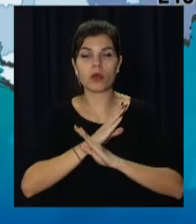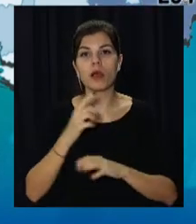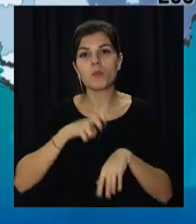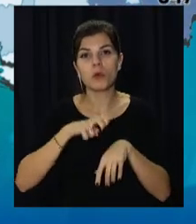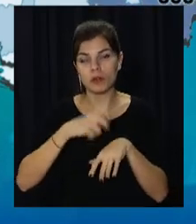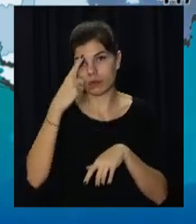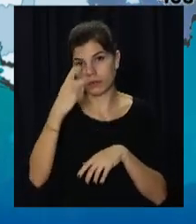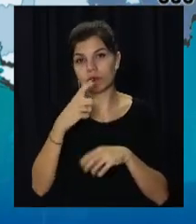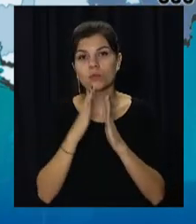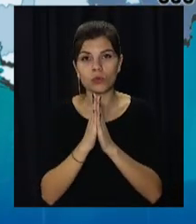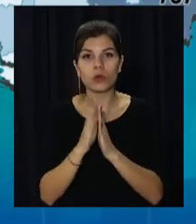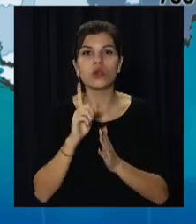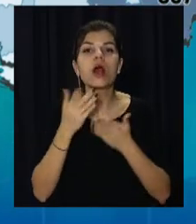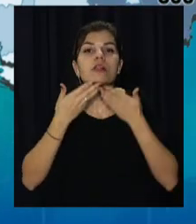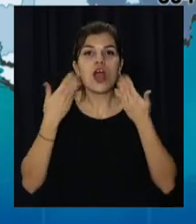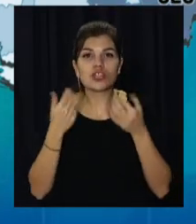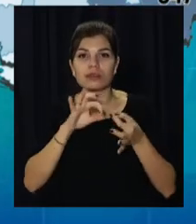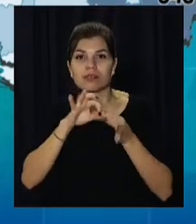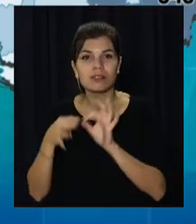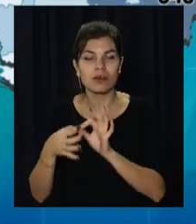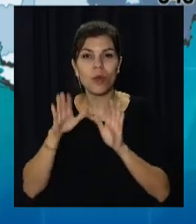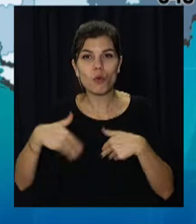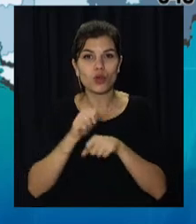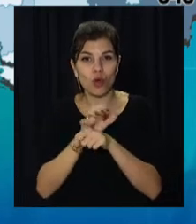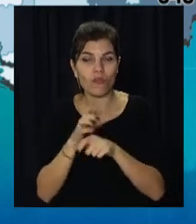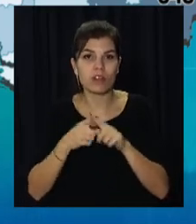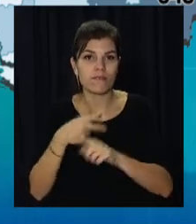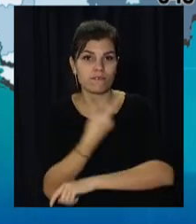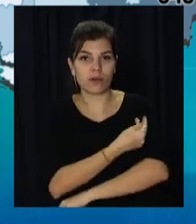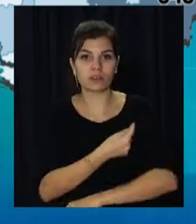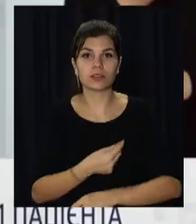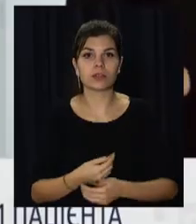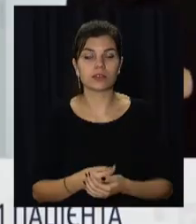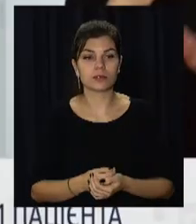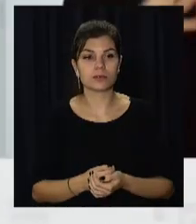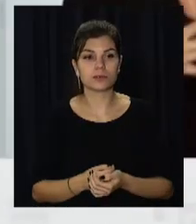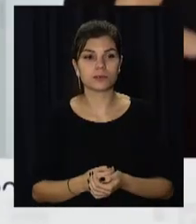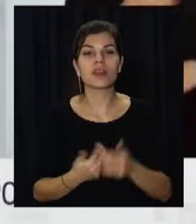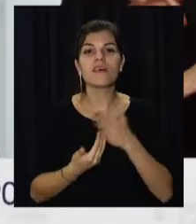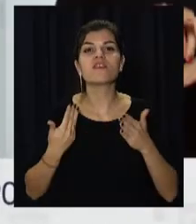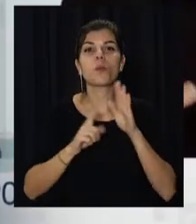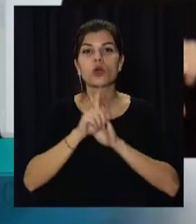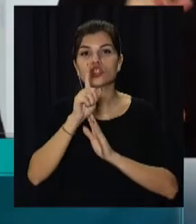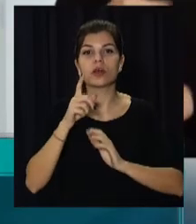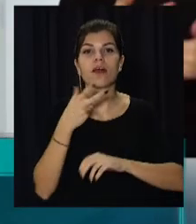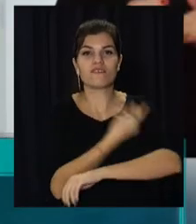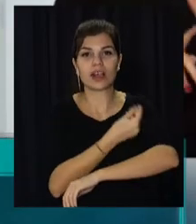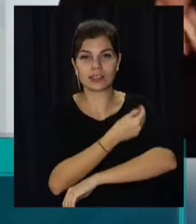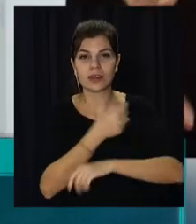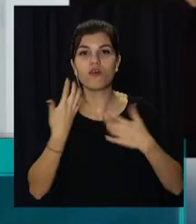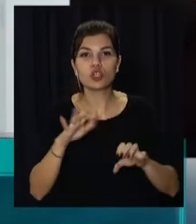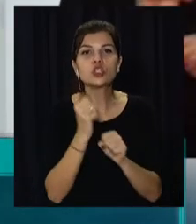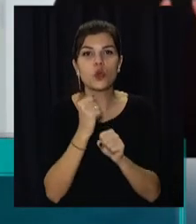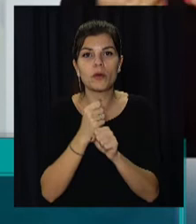нагадують, єдиний шлях – легше перенести ковід-19 – вакцинація. Від початку вакцинальної кампанії вже